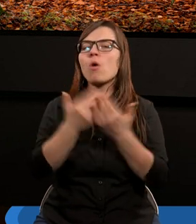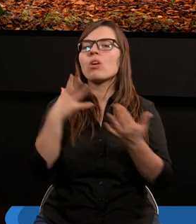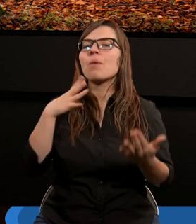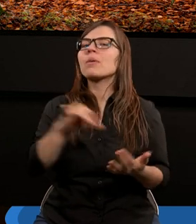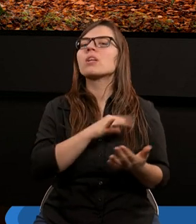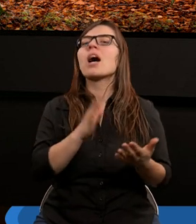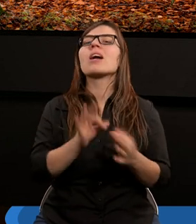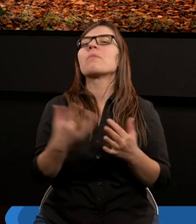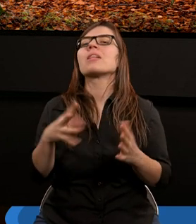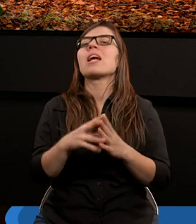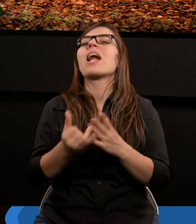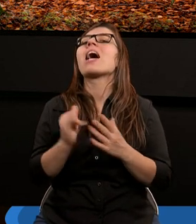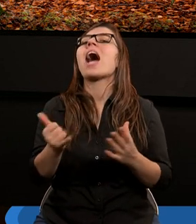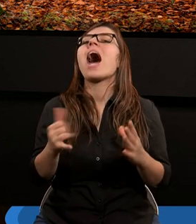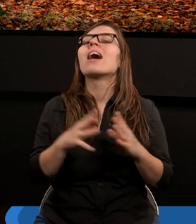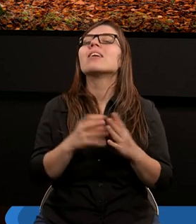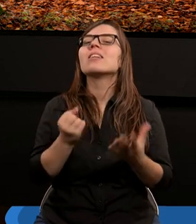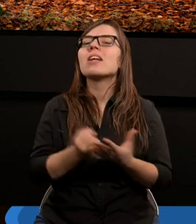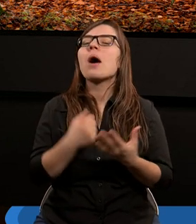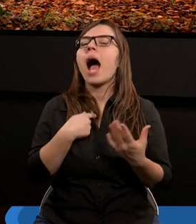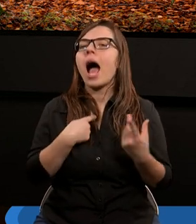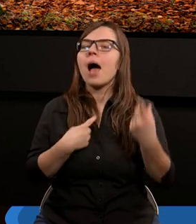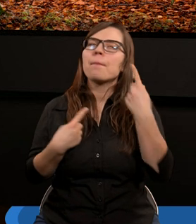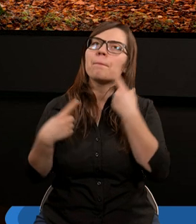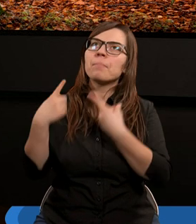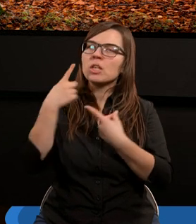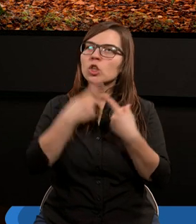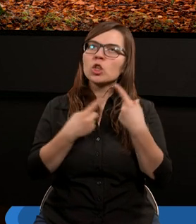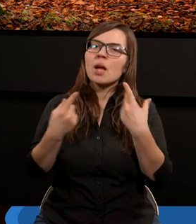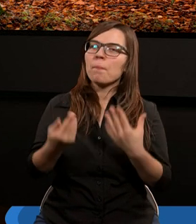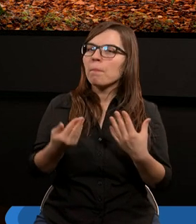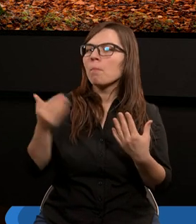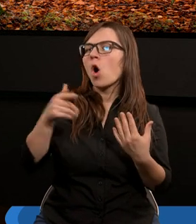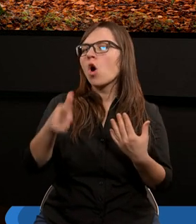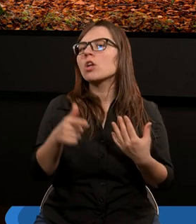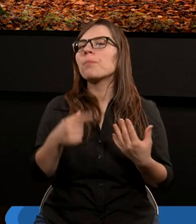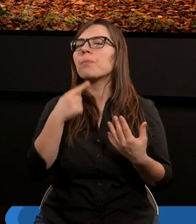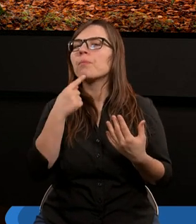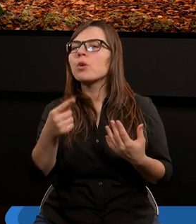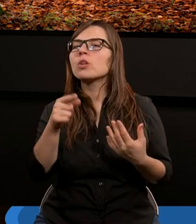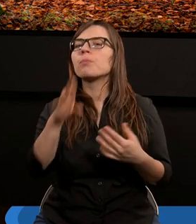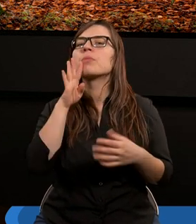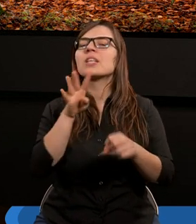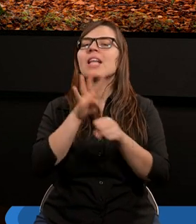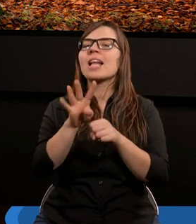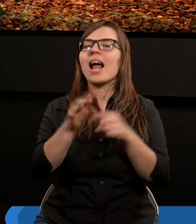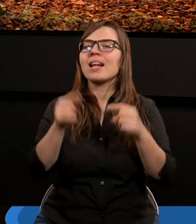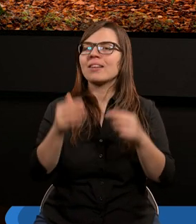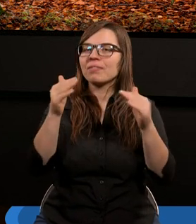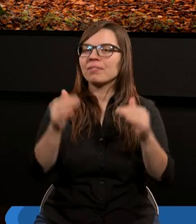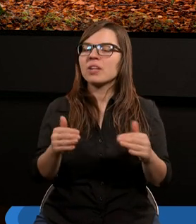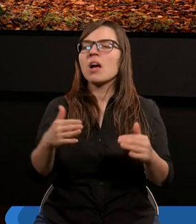grzechu, gdyby nie zakon. Jaki zakon? Myślę, że tutaj może podpowiedzią na nas być wiersz czternasty.